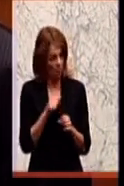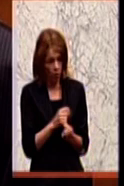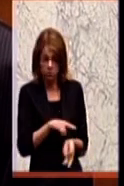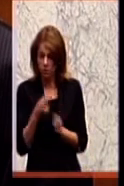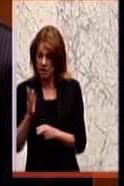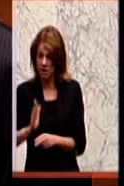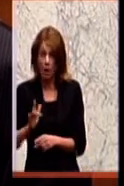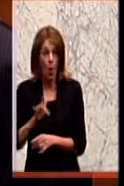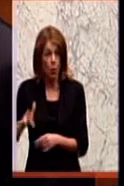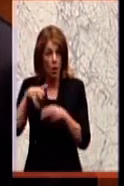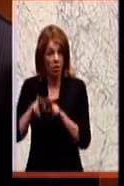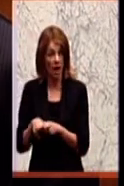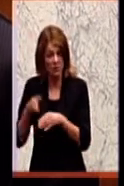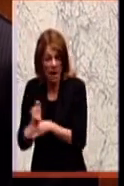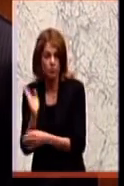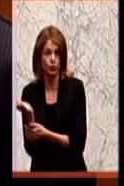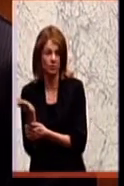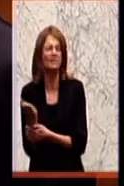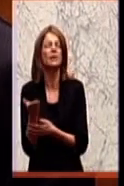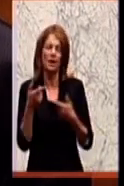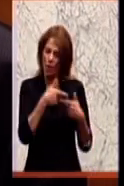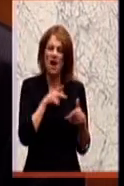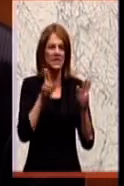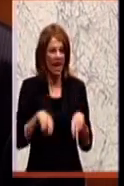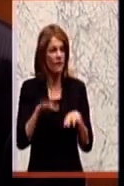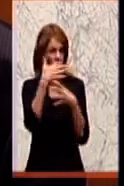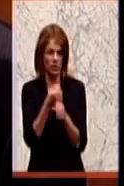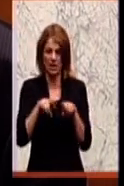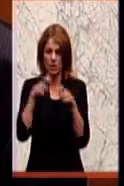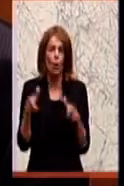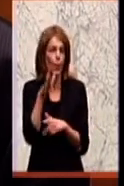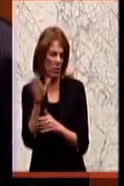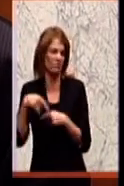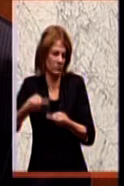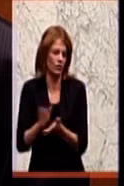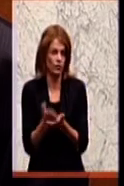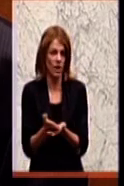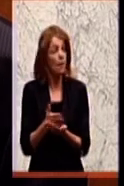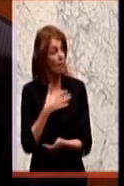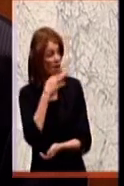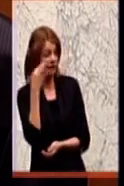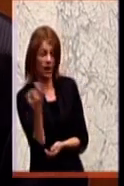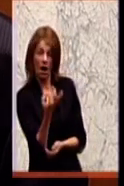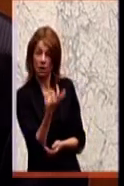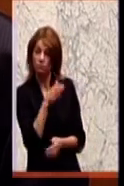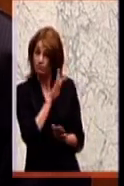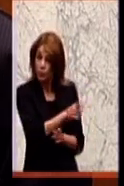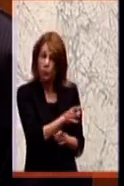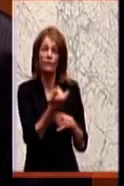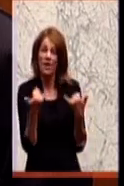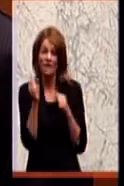Letztendlich haben Sie schon recht, das wird der Verfassungsgerichtshof entscheiden. Meine Frage ist aber, wie werden Sie sich in Brüssel verhalten?